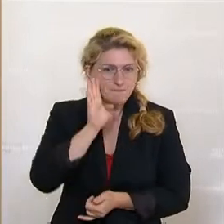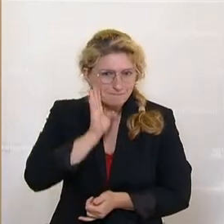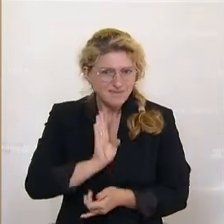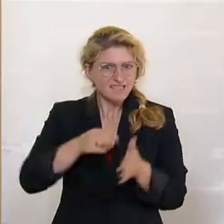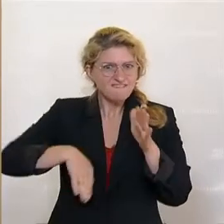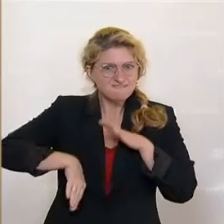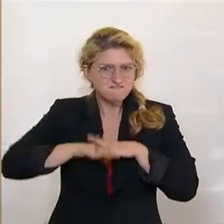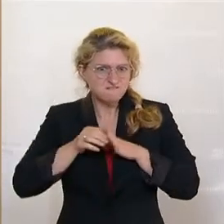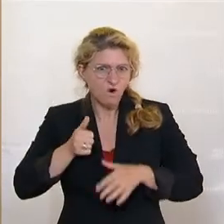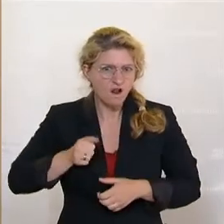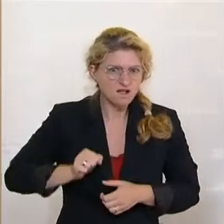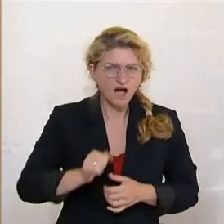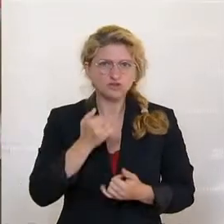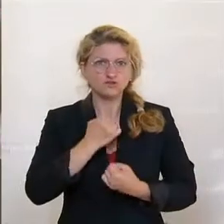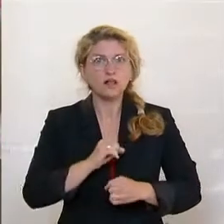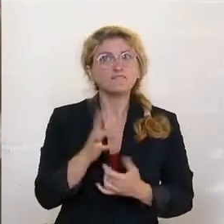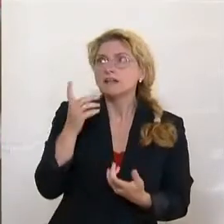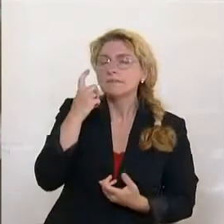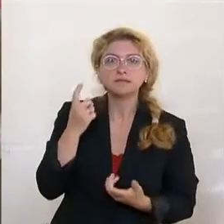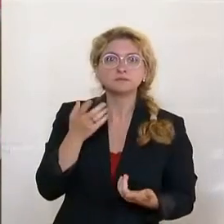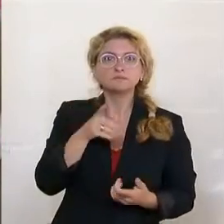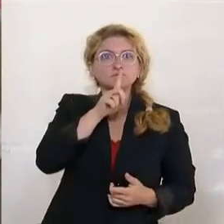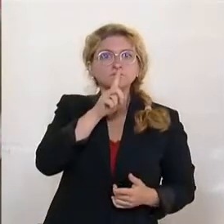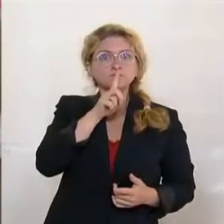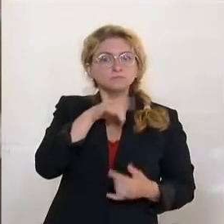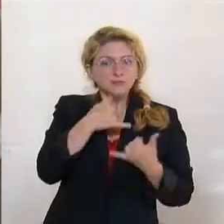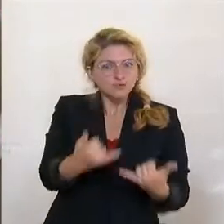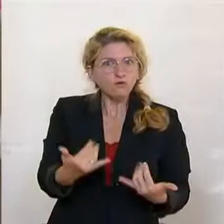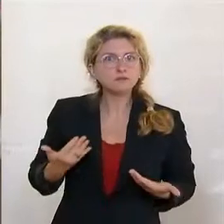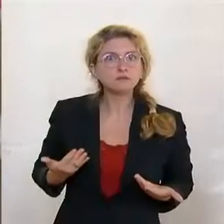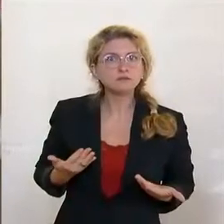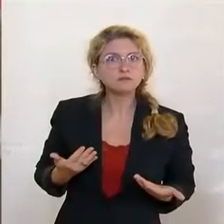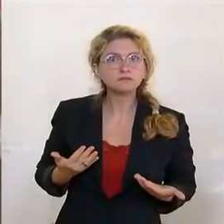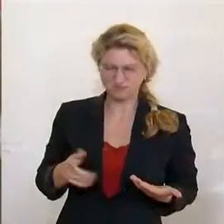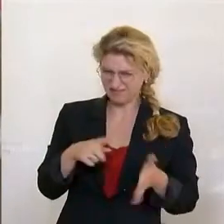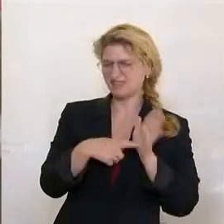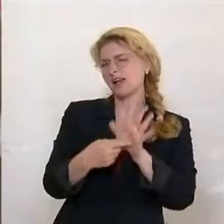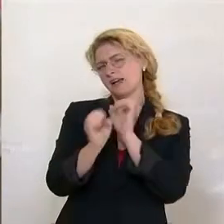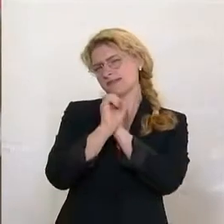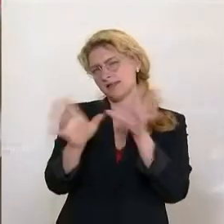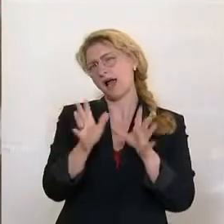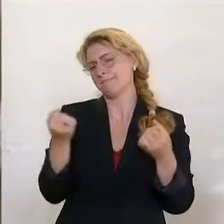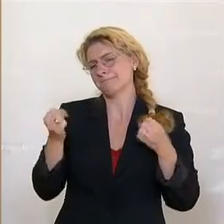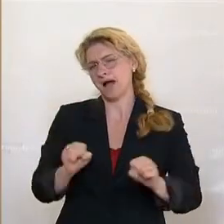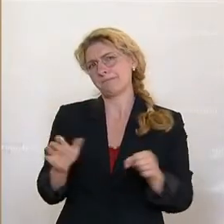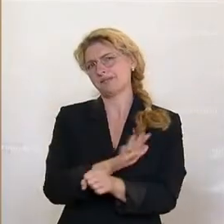geben. Ich weiß, da rufen Sie dazwischen, aber das zeigt Macht und Machtmissbrauch dieser Gruppe.